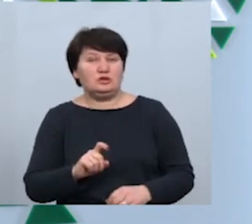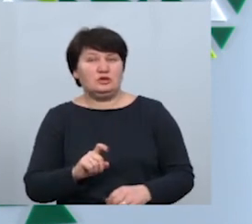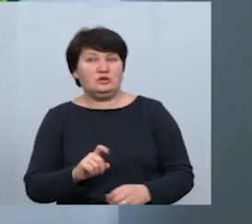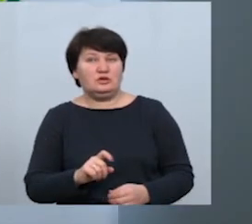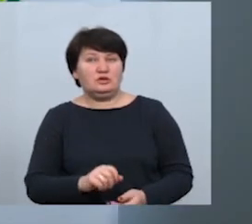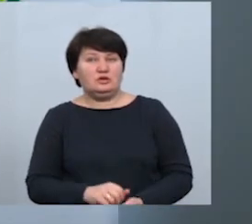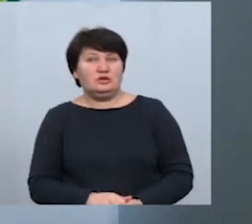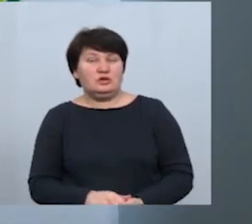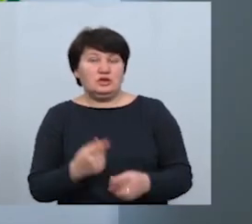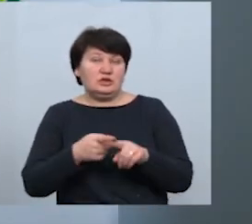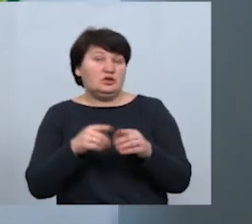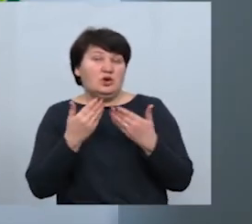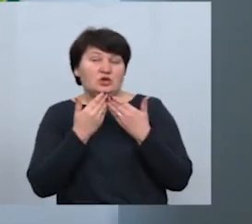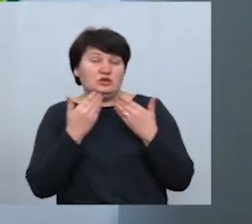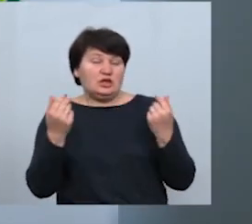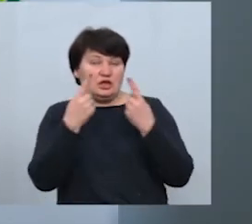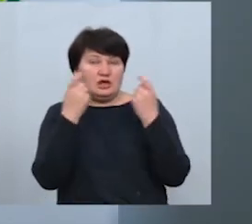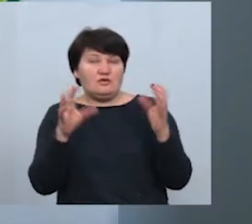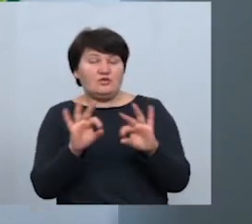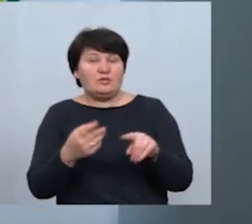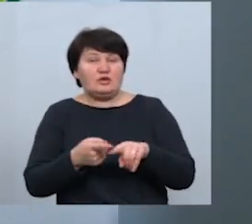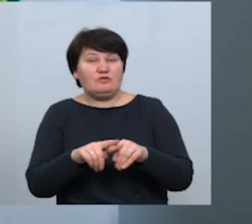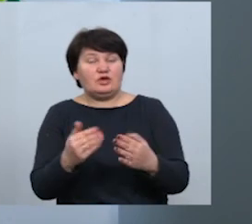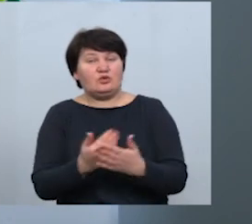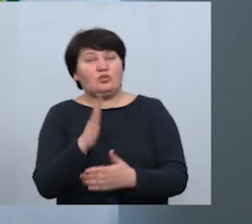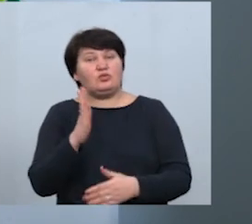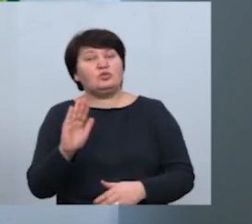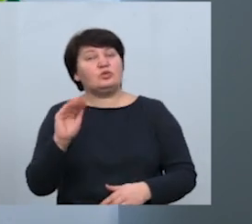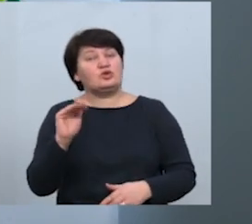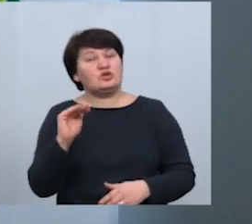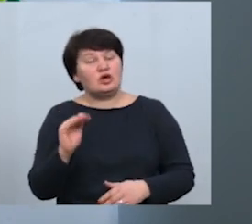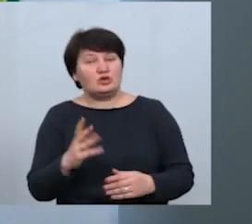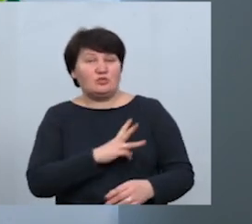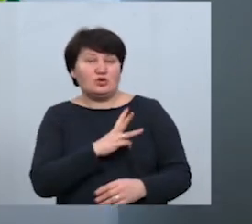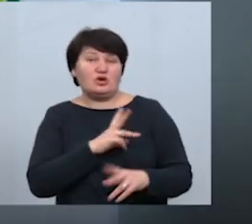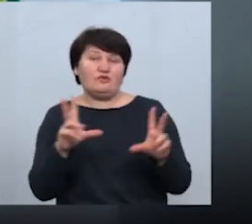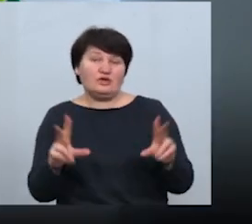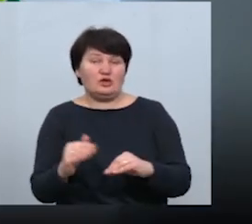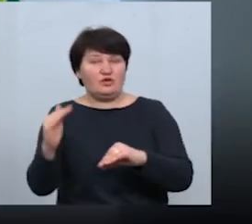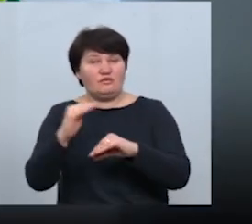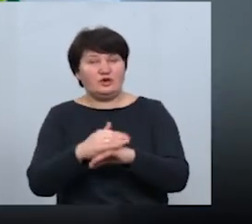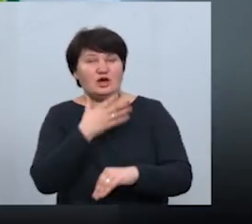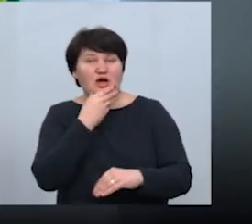Ну і це остання інформація у цьому випуску. Я поки прощаюсь, але вам бажаю вдалого вечора та хороших новин.